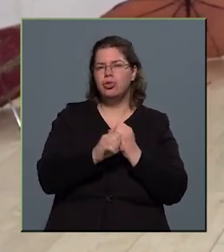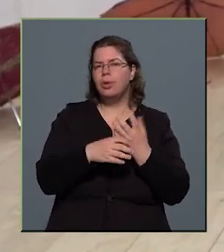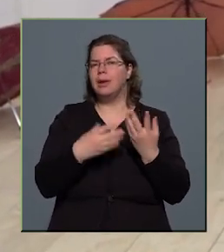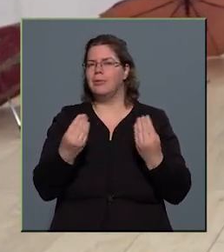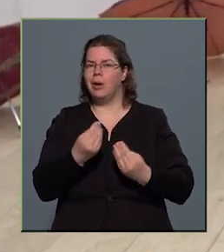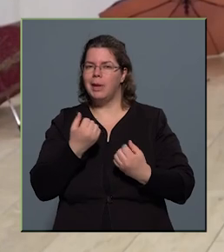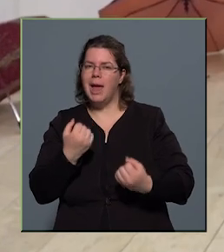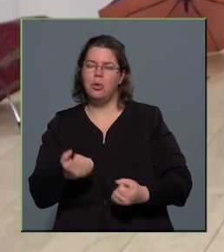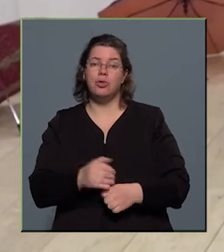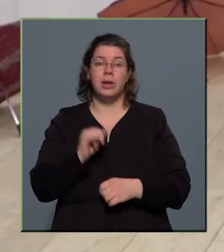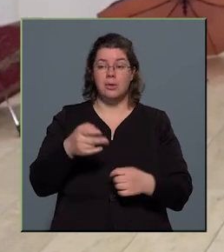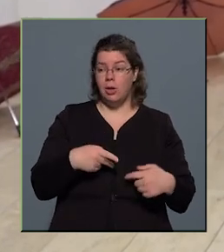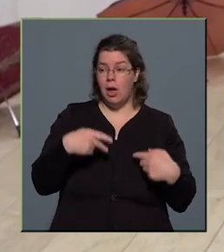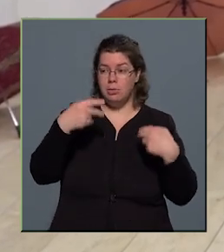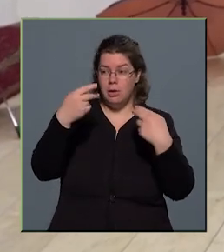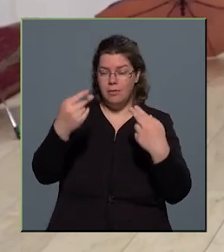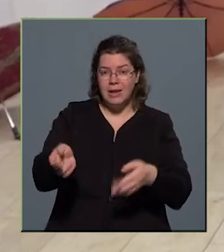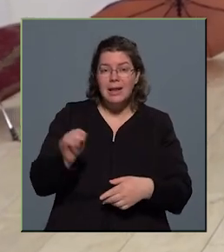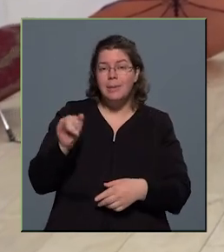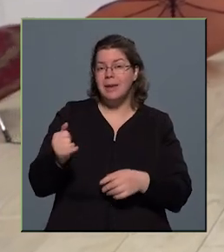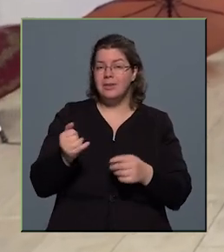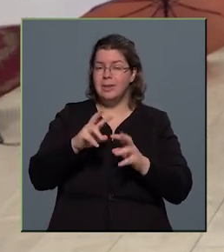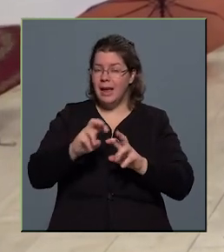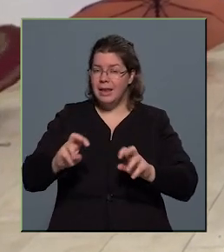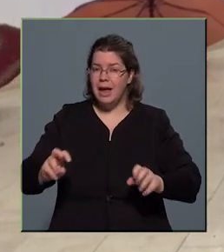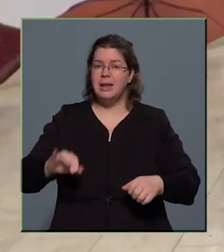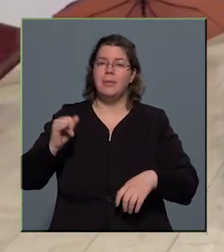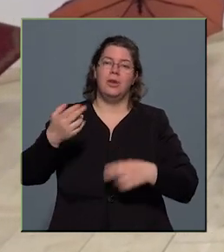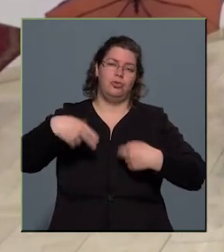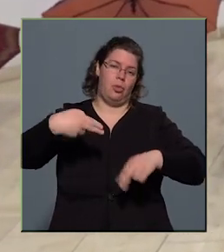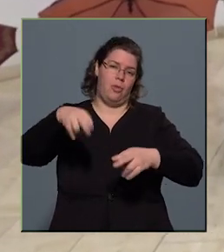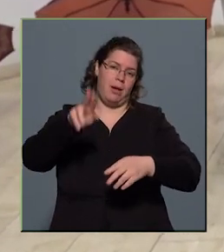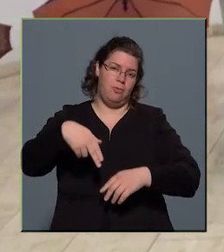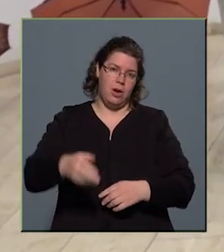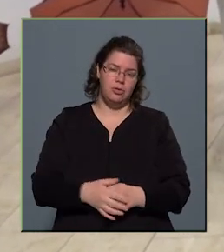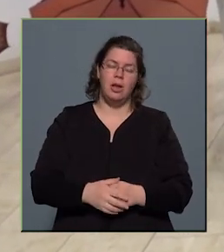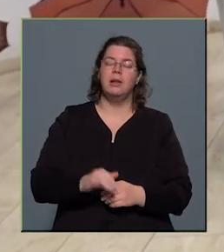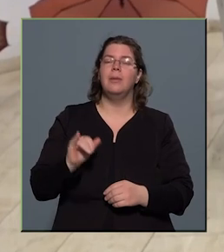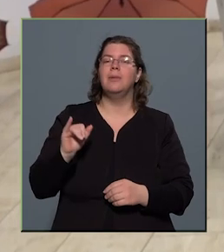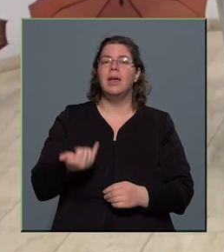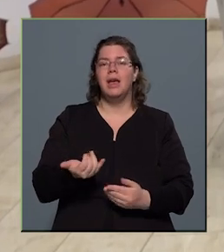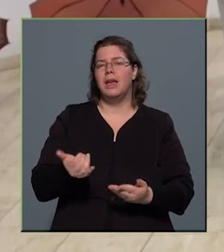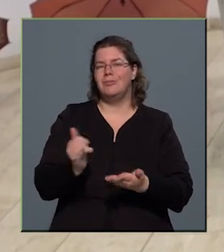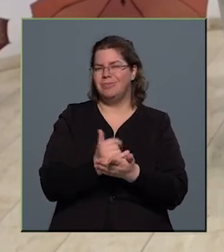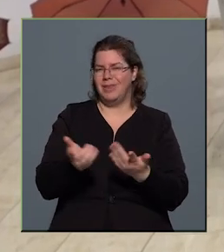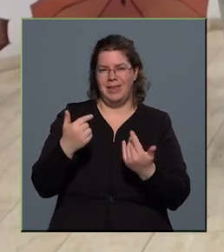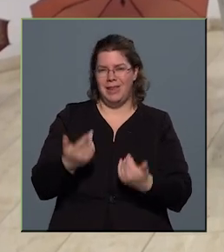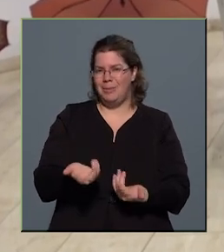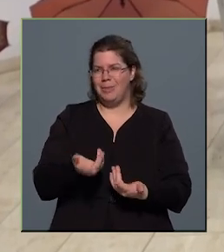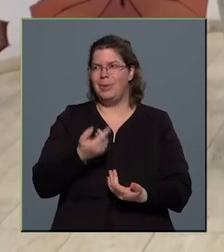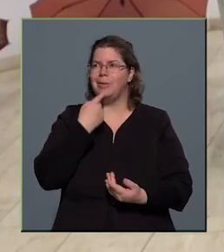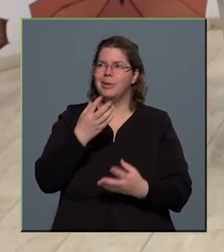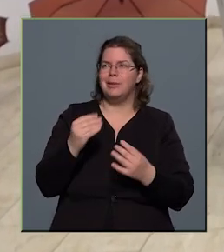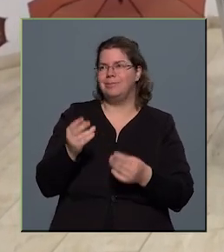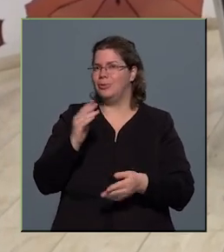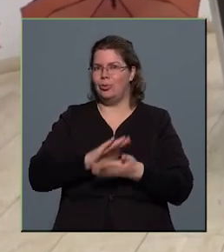erősítés, és hazavittem, és szétszedtem, és tovább festettem. Tehát igazából a kép, és azt mondják, hogy soha